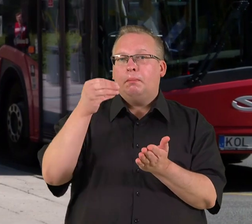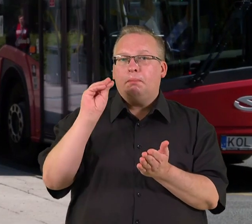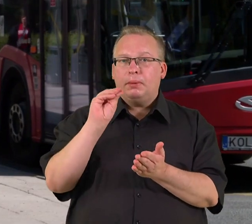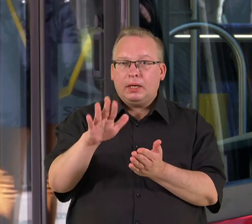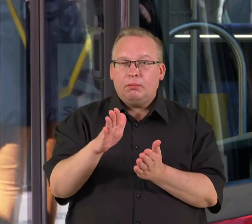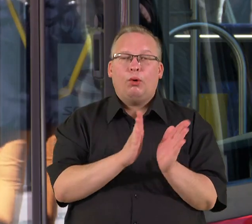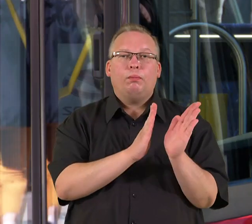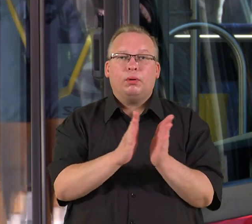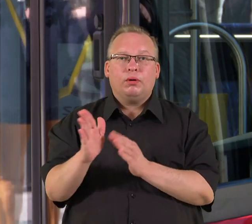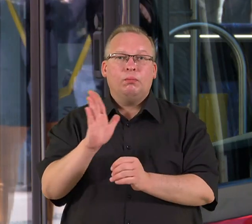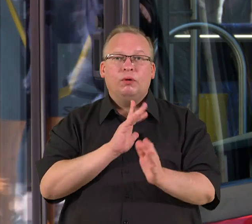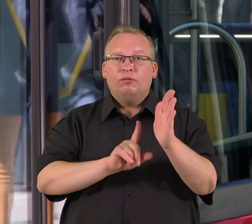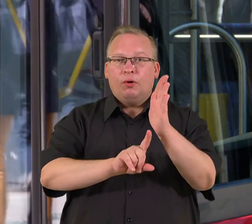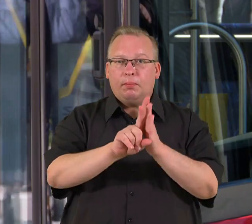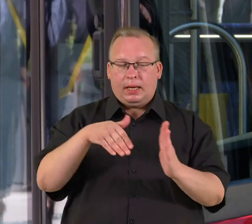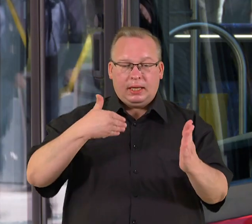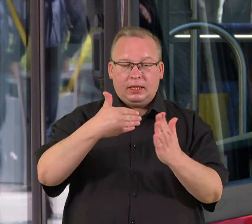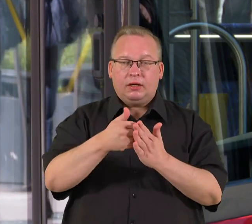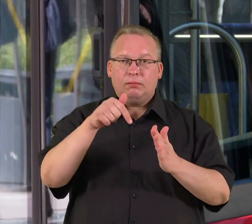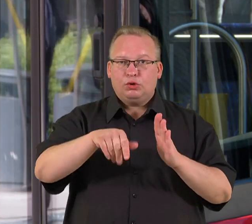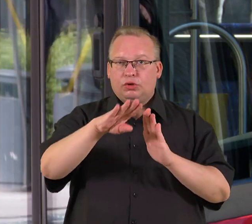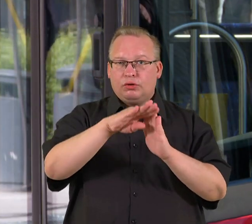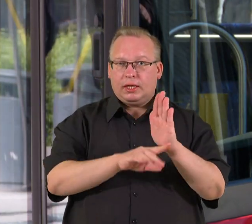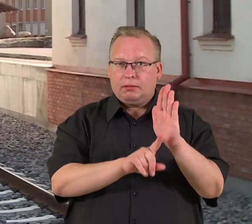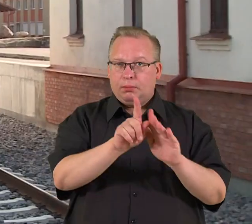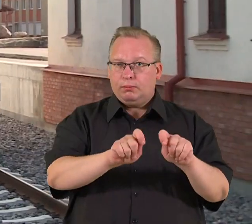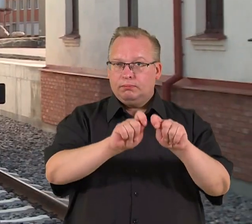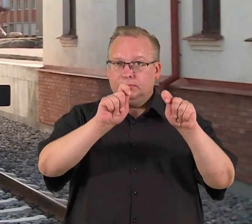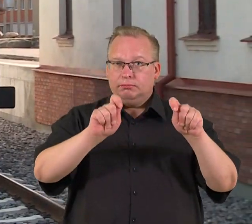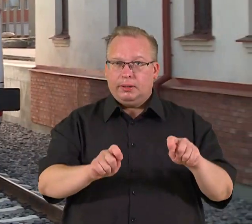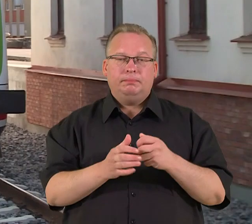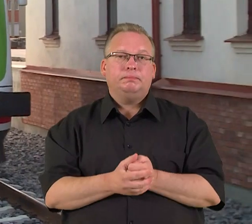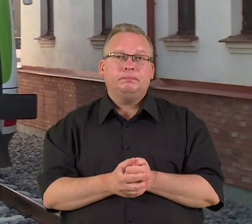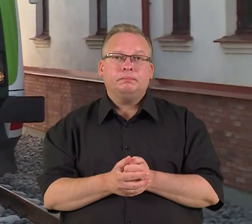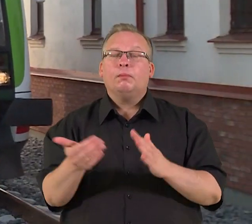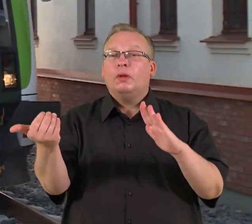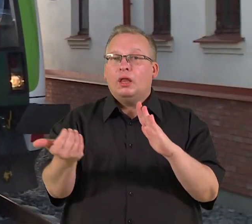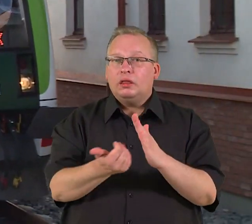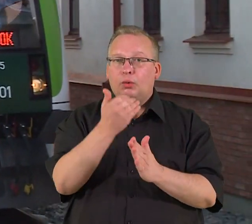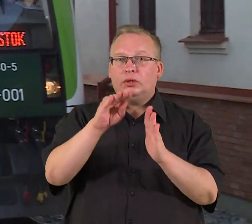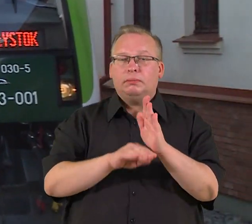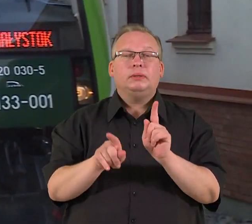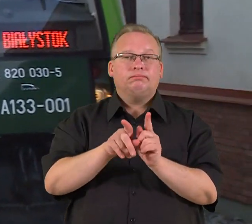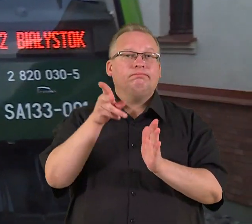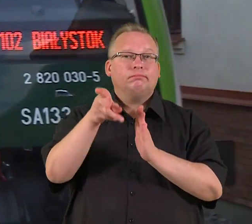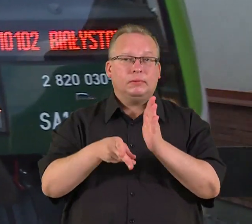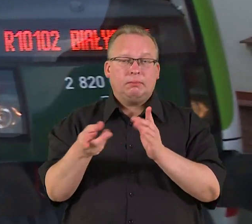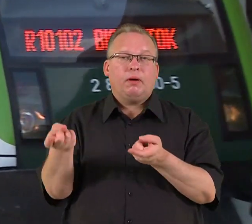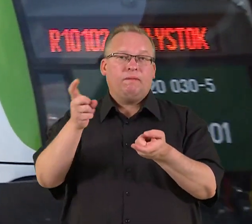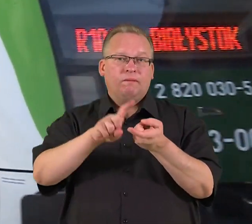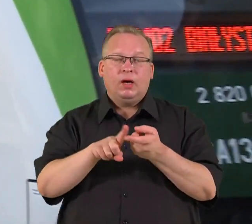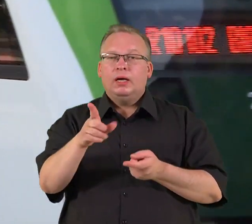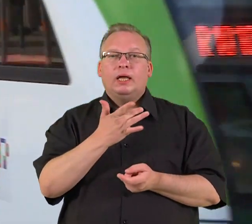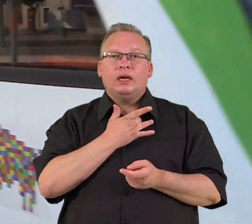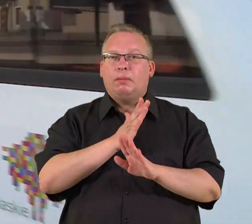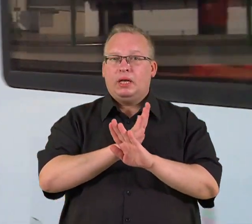procedūros buvo pradėtos iki šio įstatymo įsigaliojimo. Naujos nuostatos galiuosi ir geležinkeliams. Reikalavimas nebus